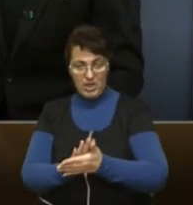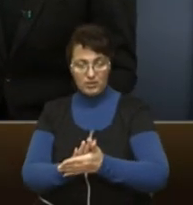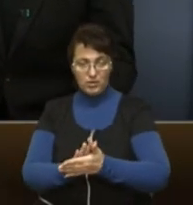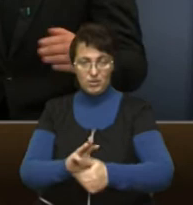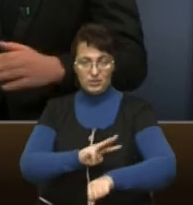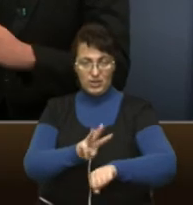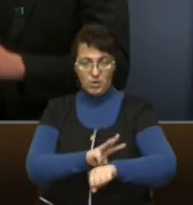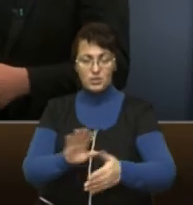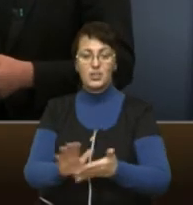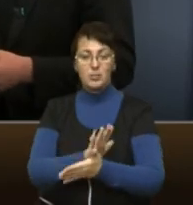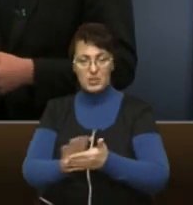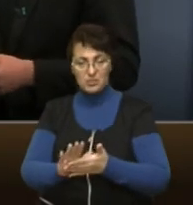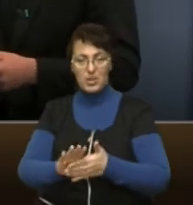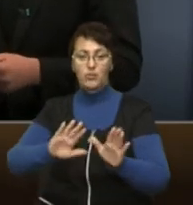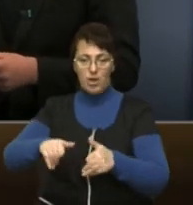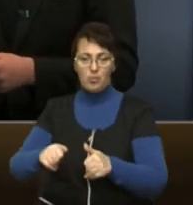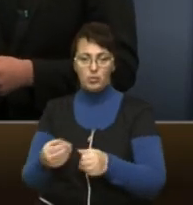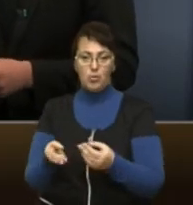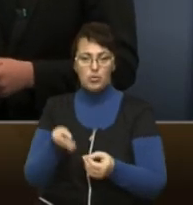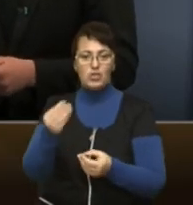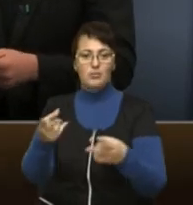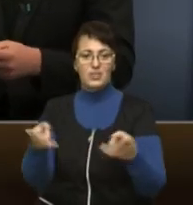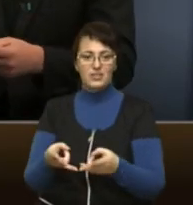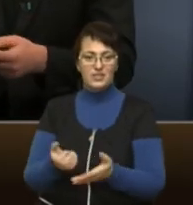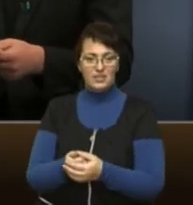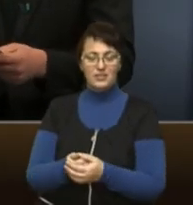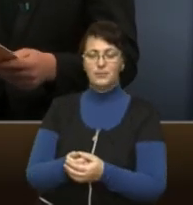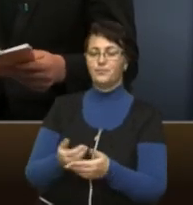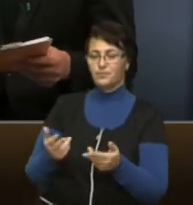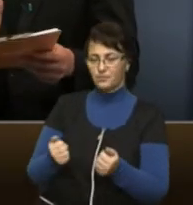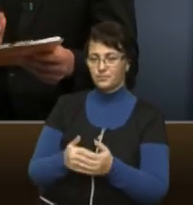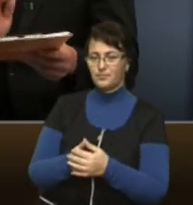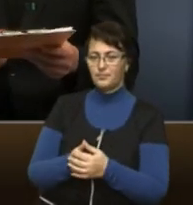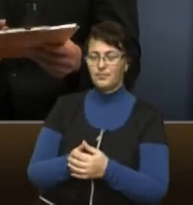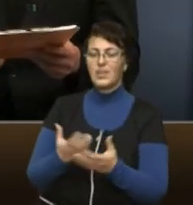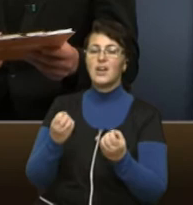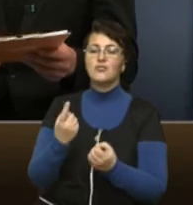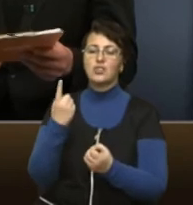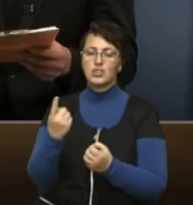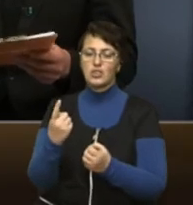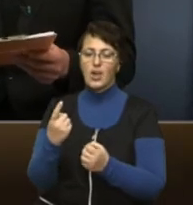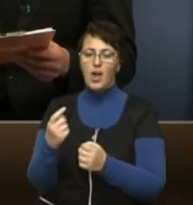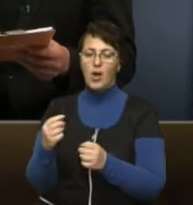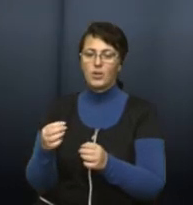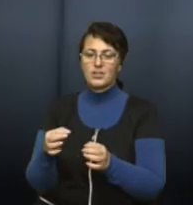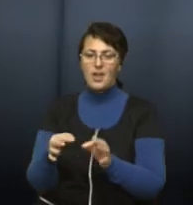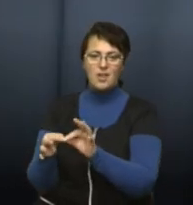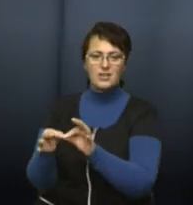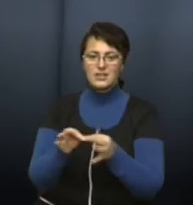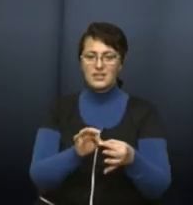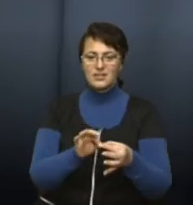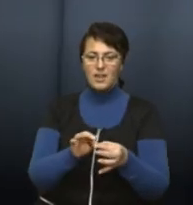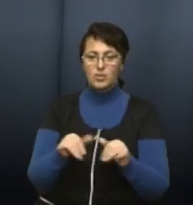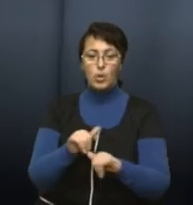безкоштовно. Ми застрягнемо десь в заторах і будемо платити. Дмитро, ще одна цитата з цієї концепції розвитку